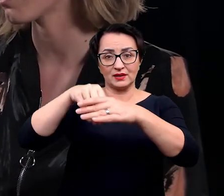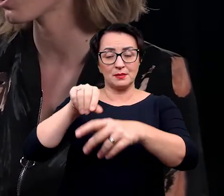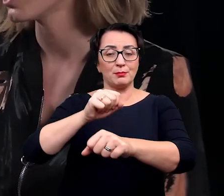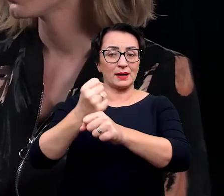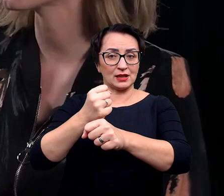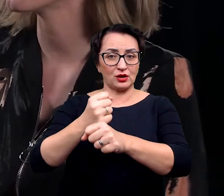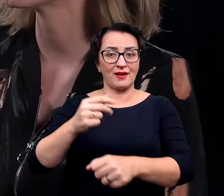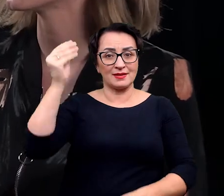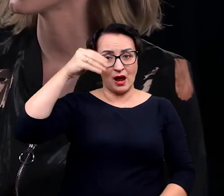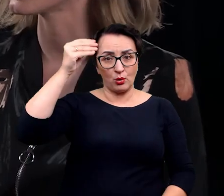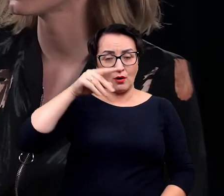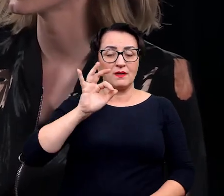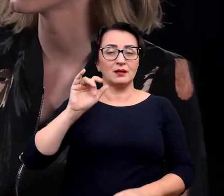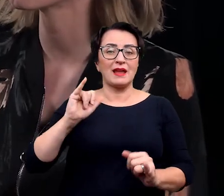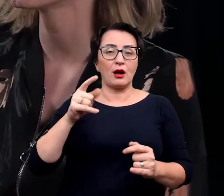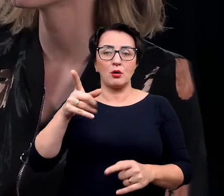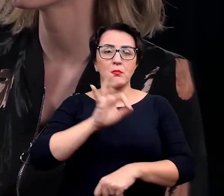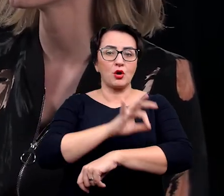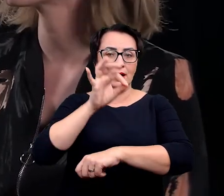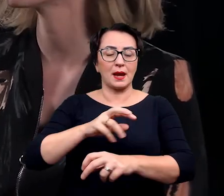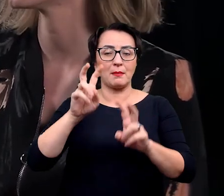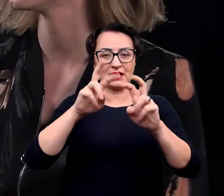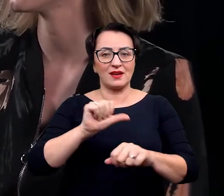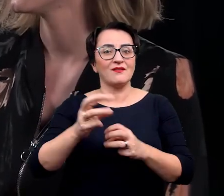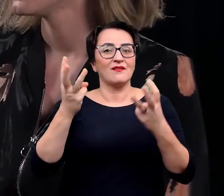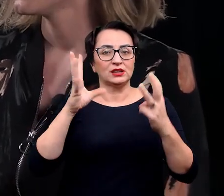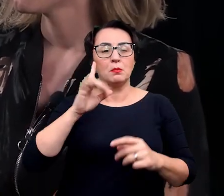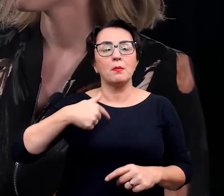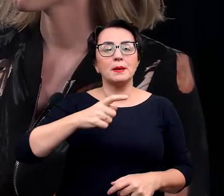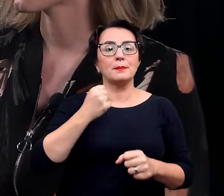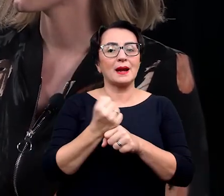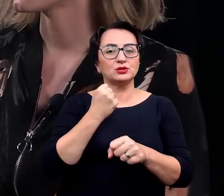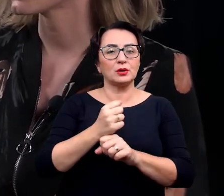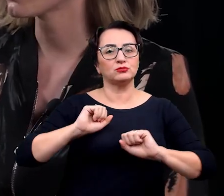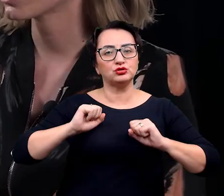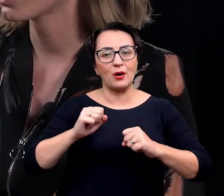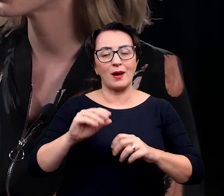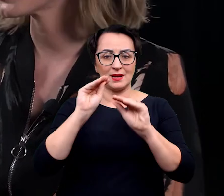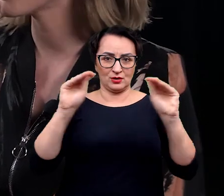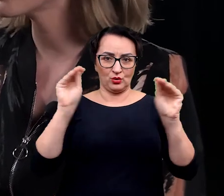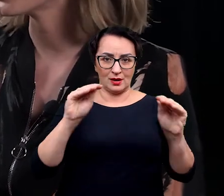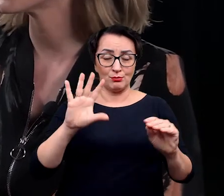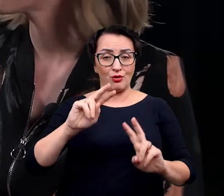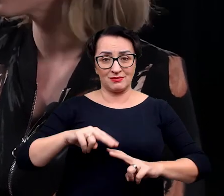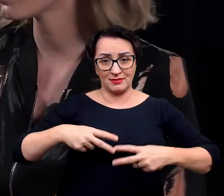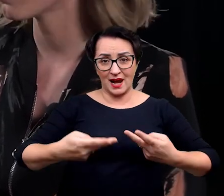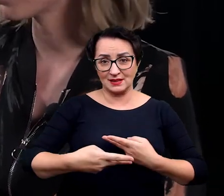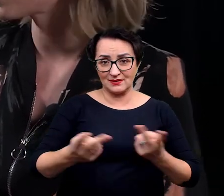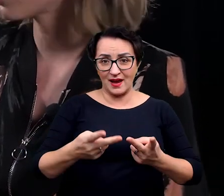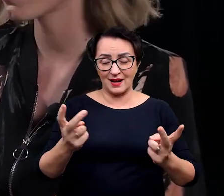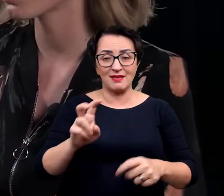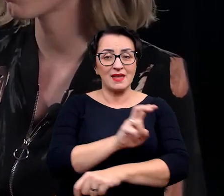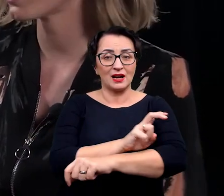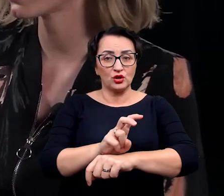projekt badawczy, też jest bardzo istotna, dlatego, że my działamy trochę edukacyjnie. Ten transfer technologii, tak jak mówiłaś, absolutnie